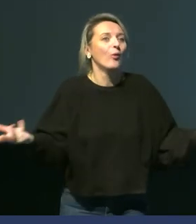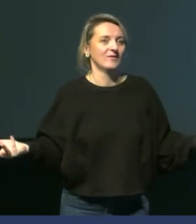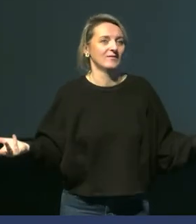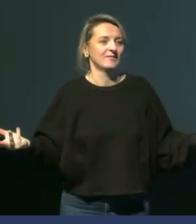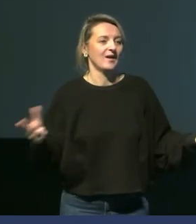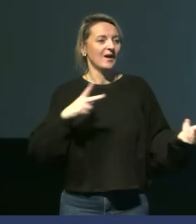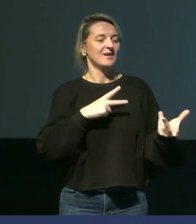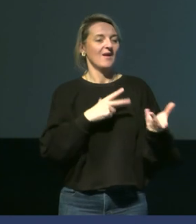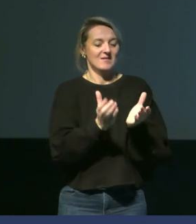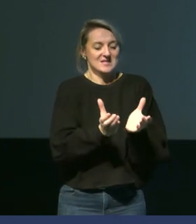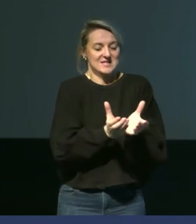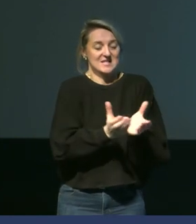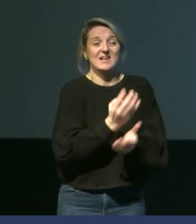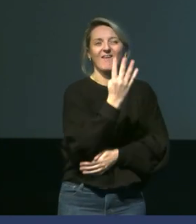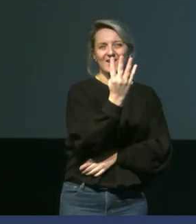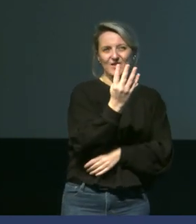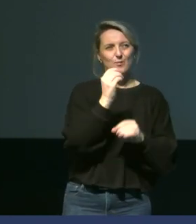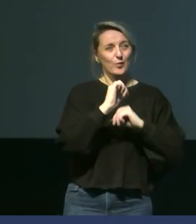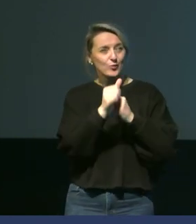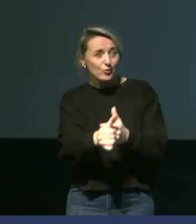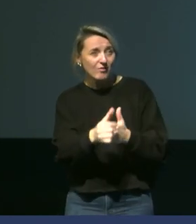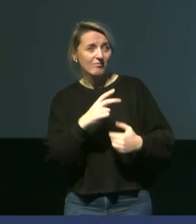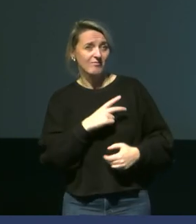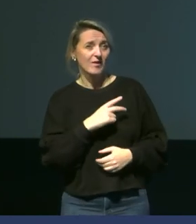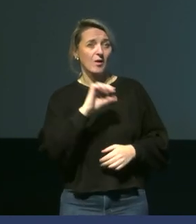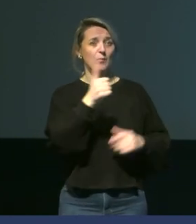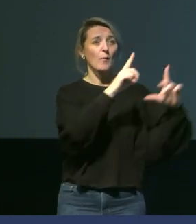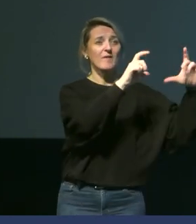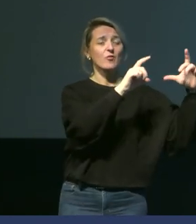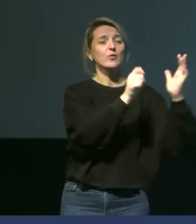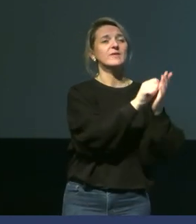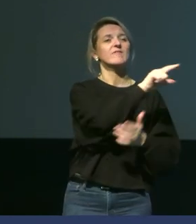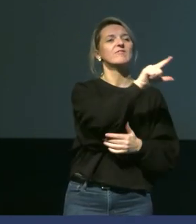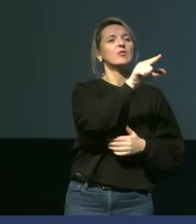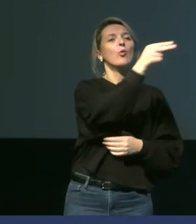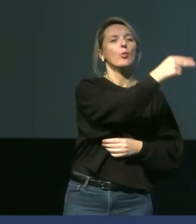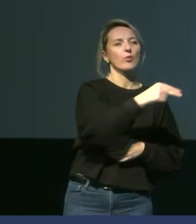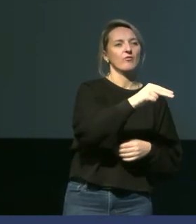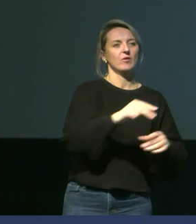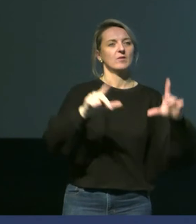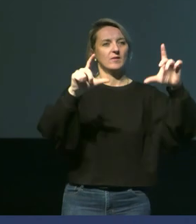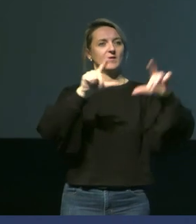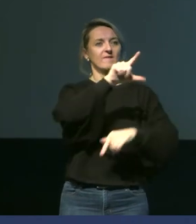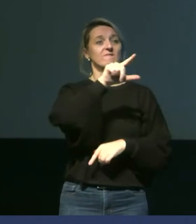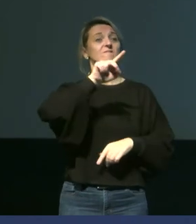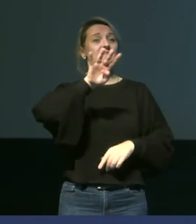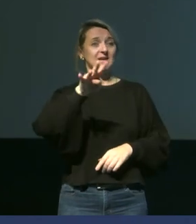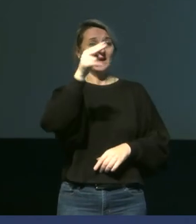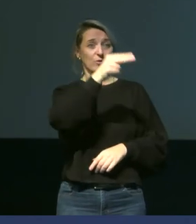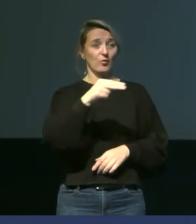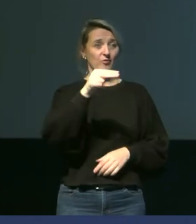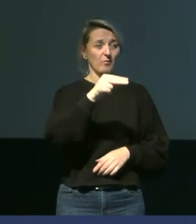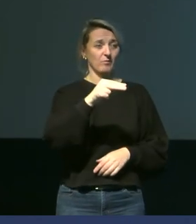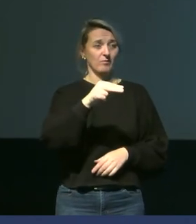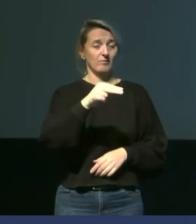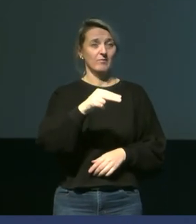nids que j'ai pu suivre. Vous avez la première photo qui était prise le 22 novembre, la deuxième photo que j'ai prise le 24 novembre. Et vous voyez que